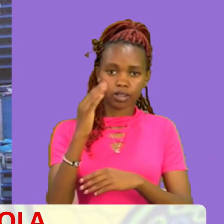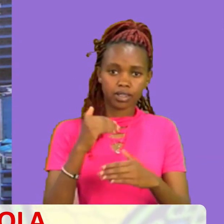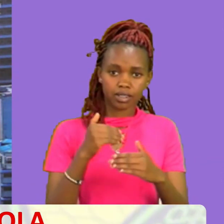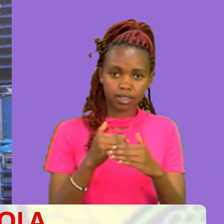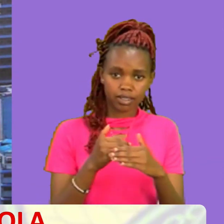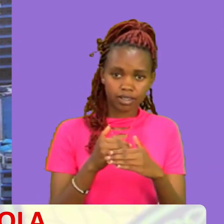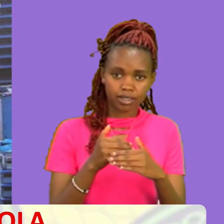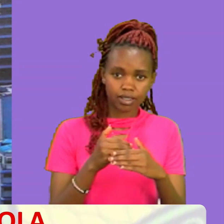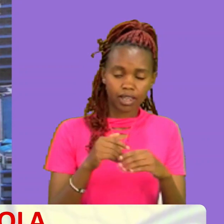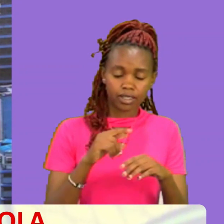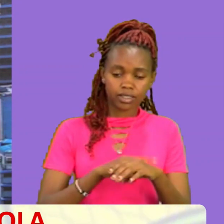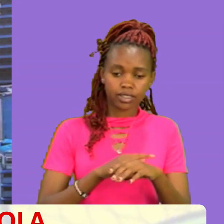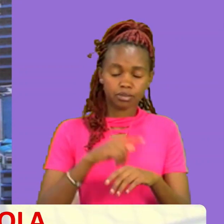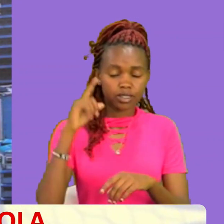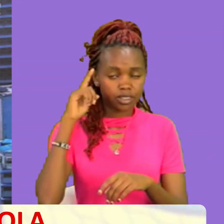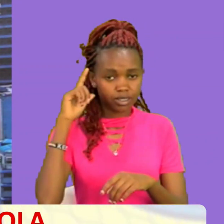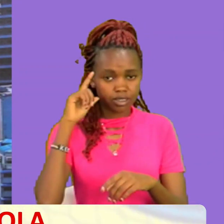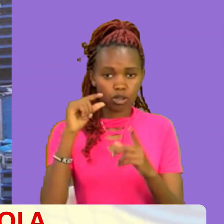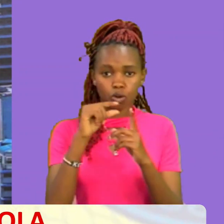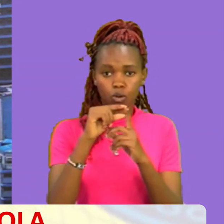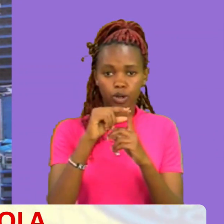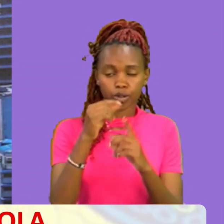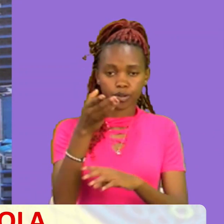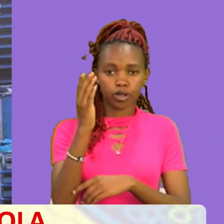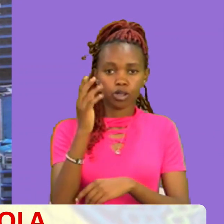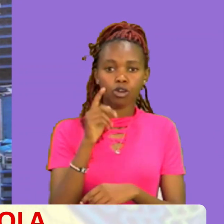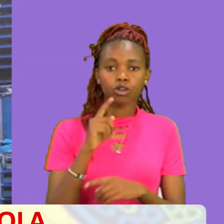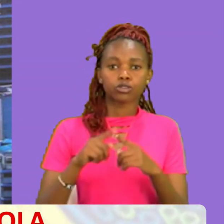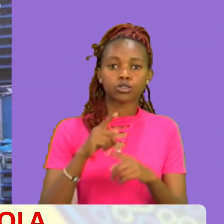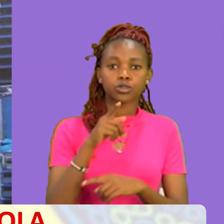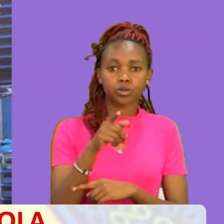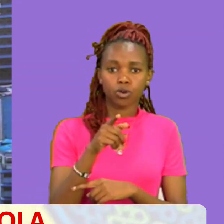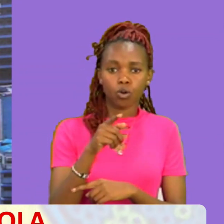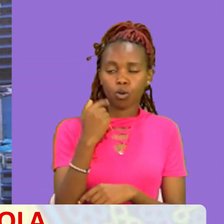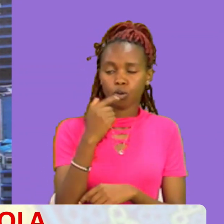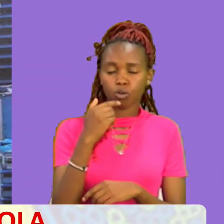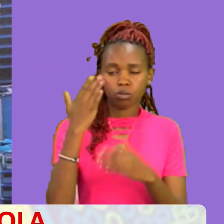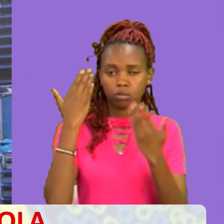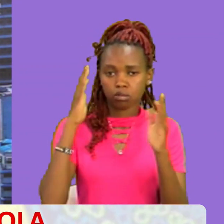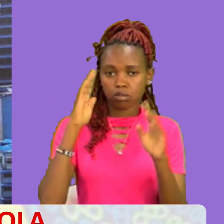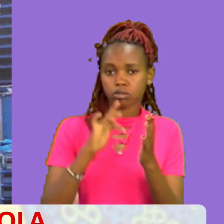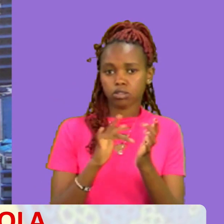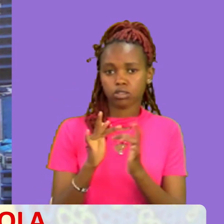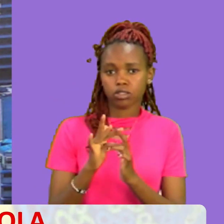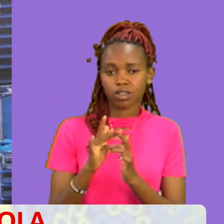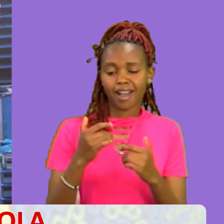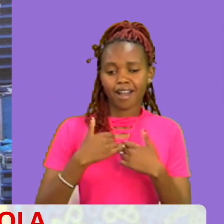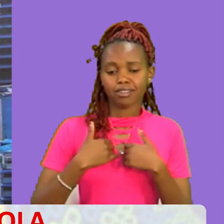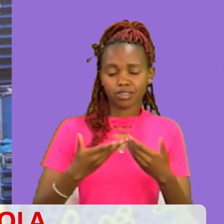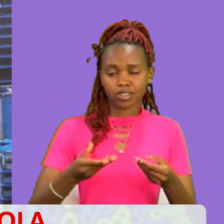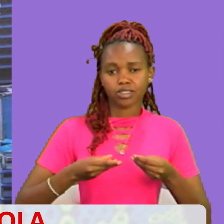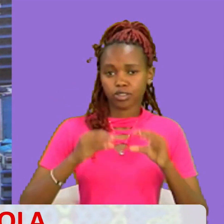mungu Neno nzuri Kwaku mtazamaji wangu Woyambai ujia Kubali Kristu Woyambai haujia Mujua Yesu